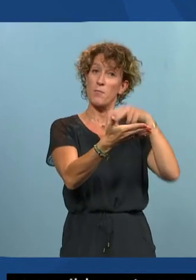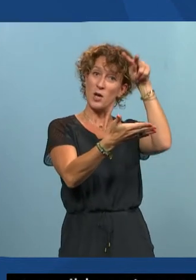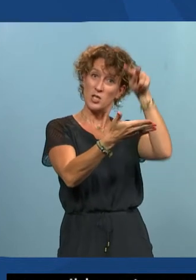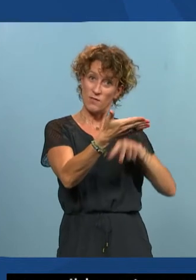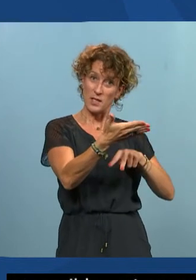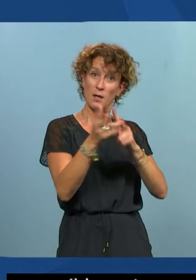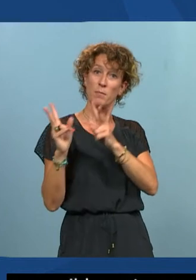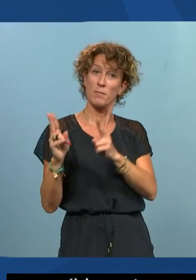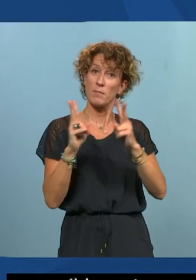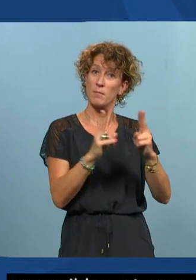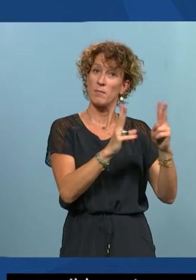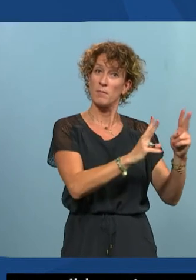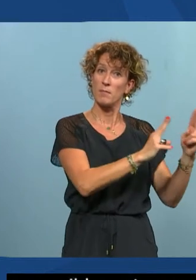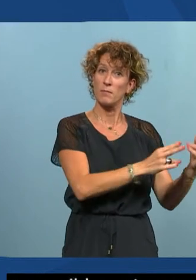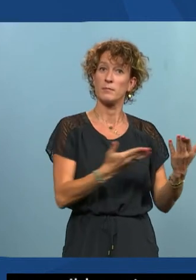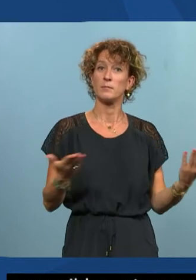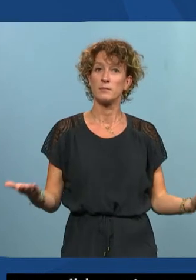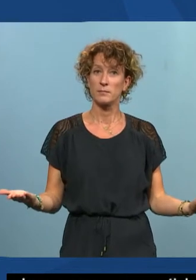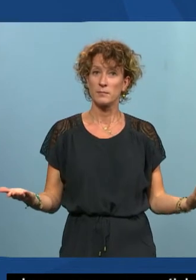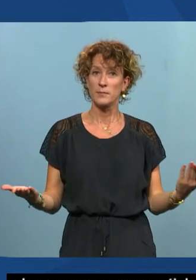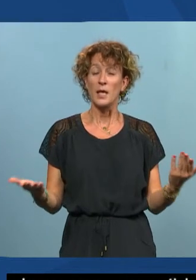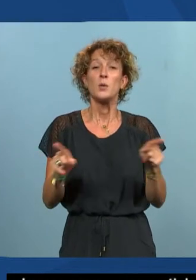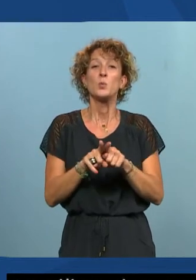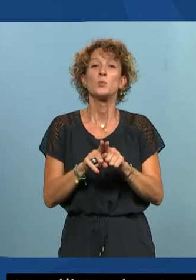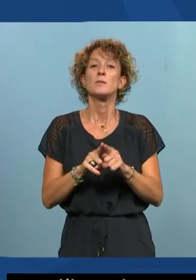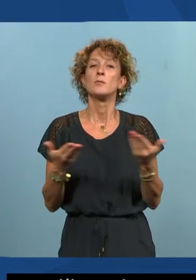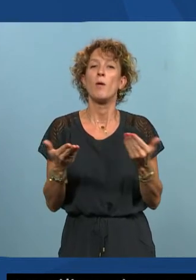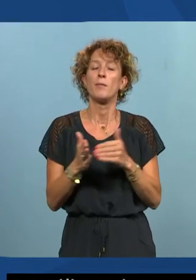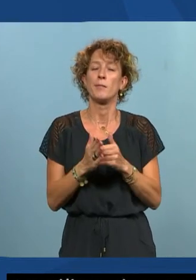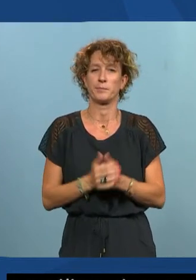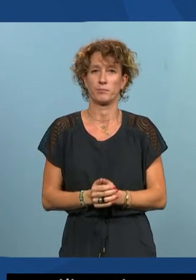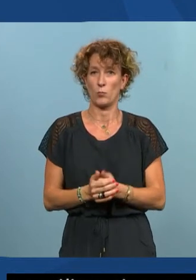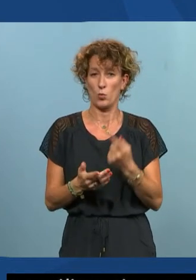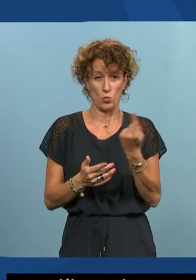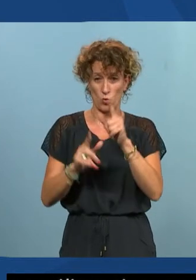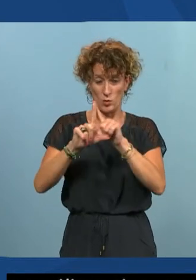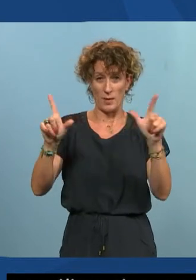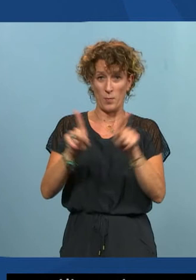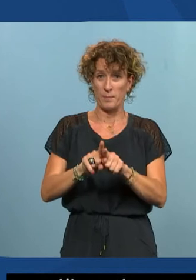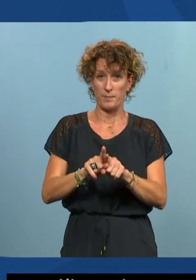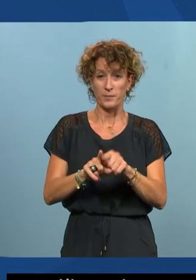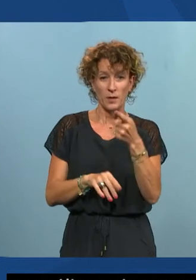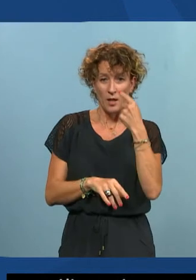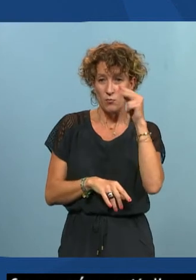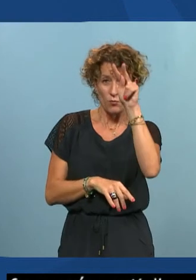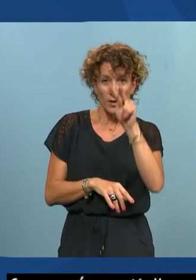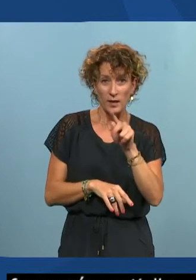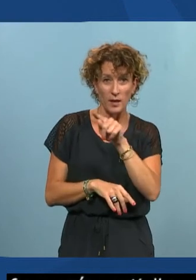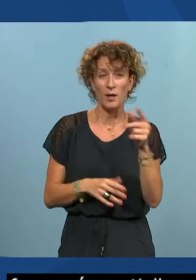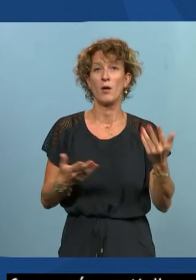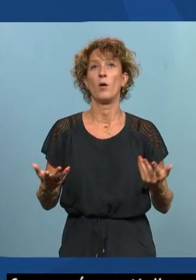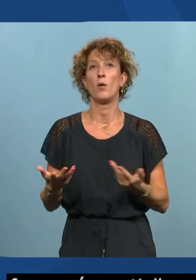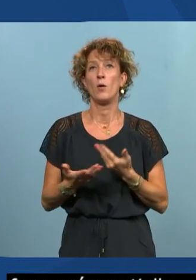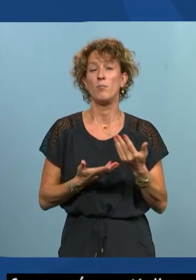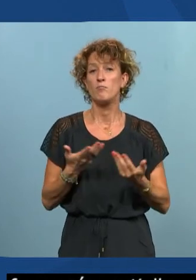séquentielle voilà mais qu-ce que vous pouvez améliorer d'autre toujours sur cette même diapo là vous voyez on va on